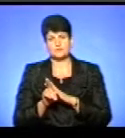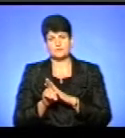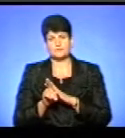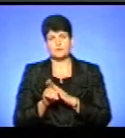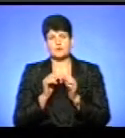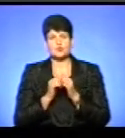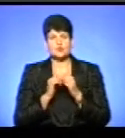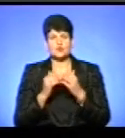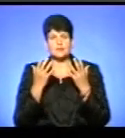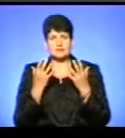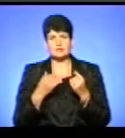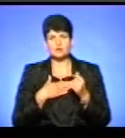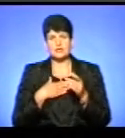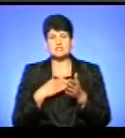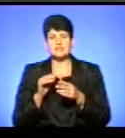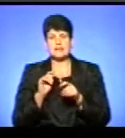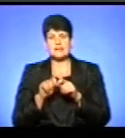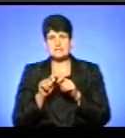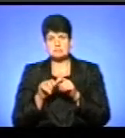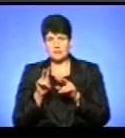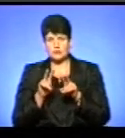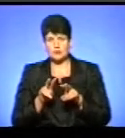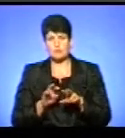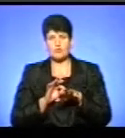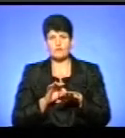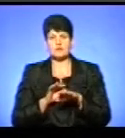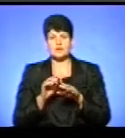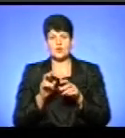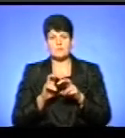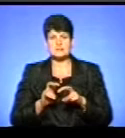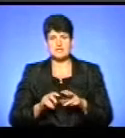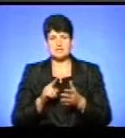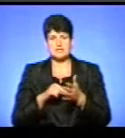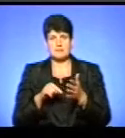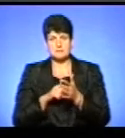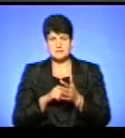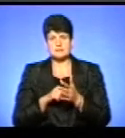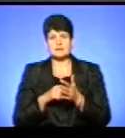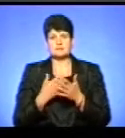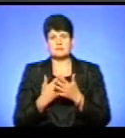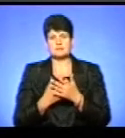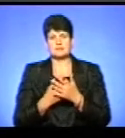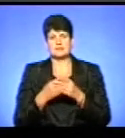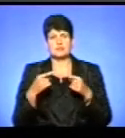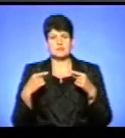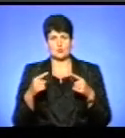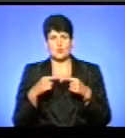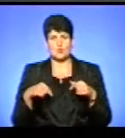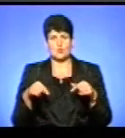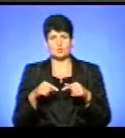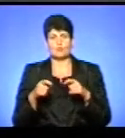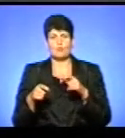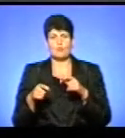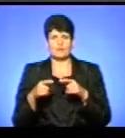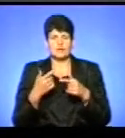Щоденно наші інспектори відділу контролю за правопорушеннями проводять обстеження міст на предмет виявлення різного роду порушення, як право благоустрій міста